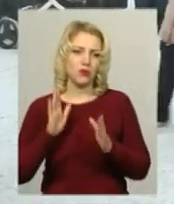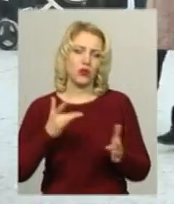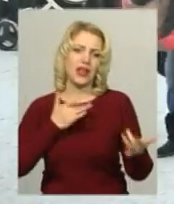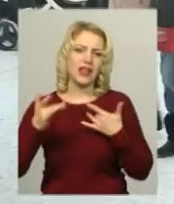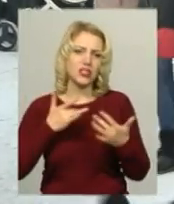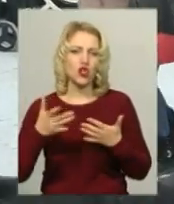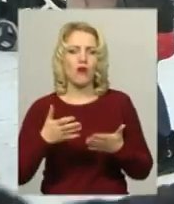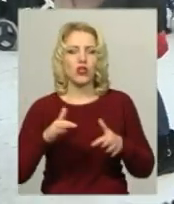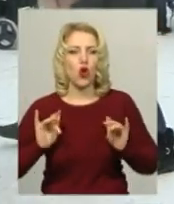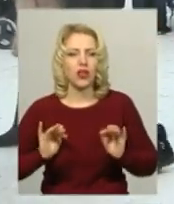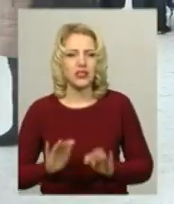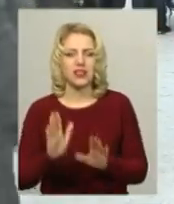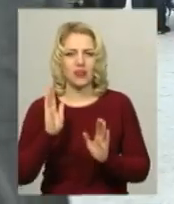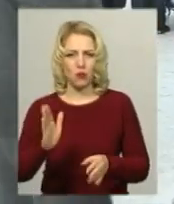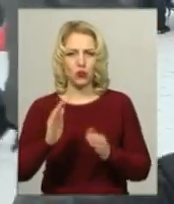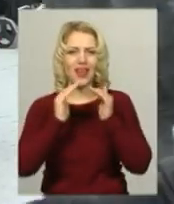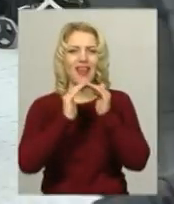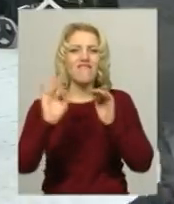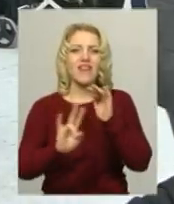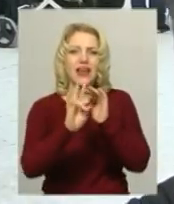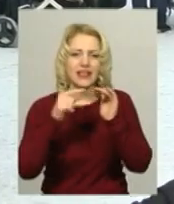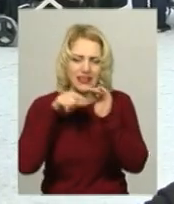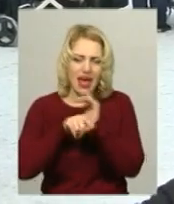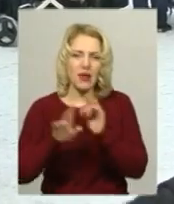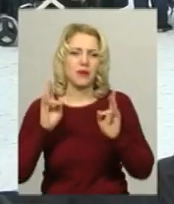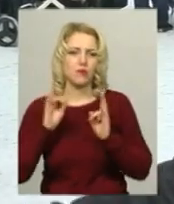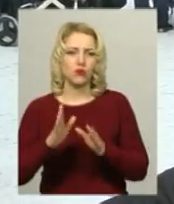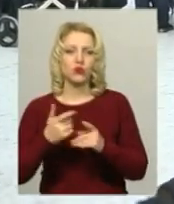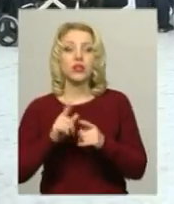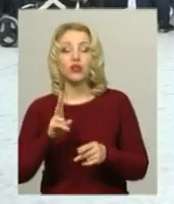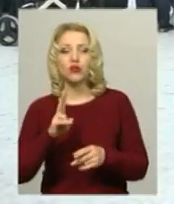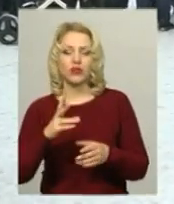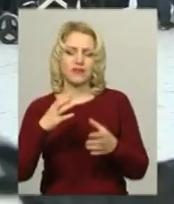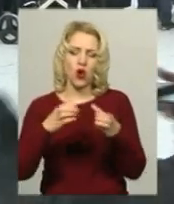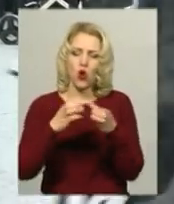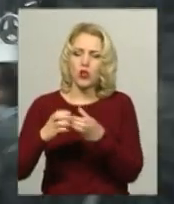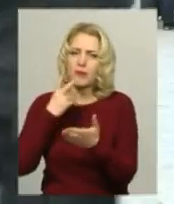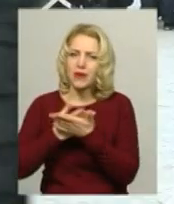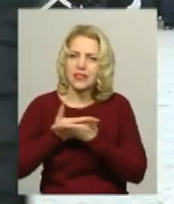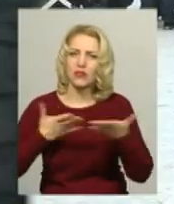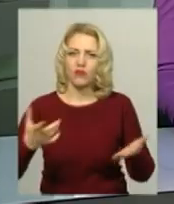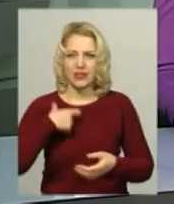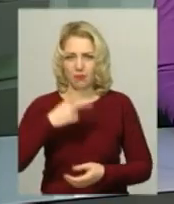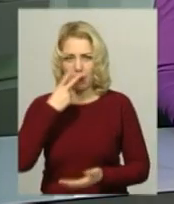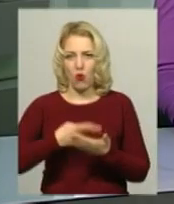дійство вертепів. Хто найкраще з цих колективів підготувався, власне, зможе себе показати.